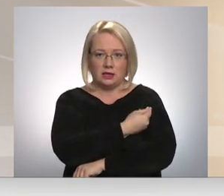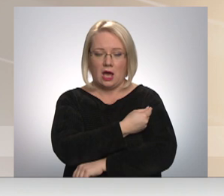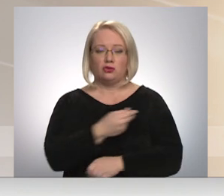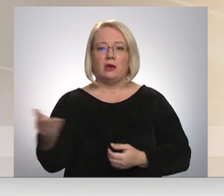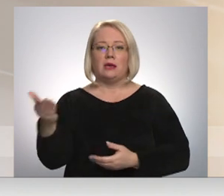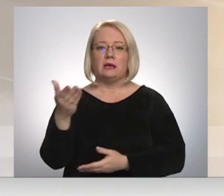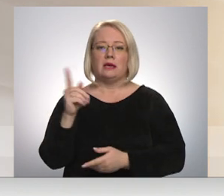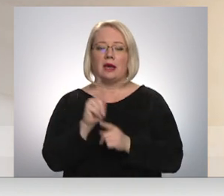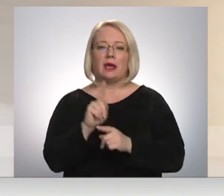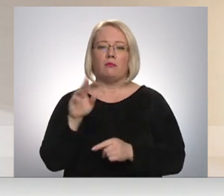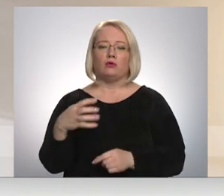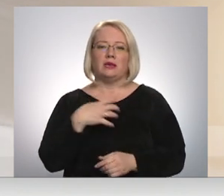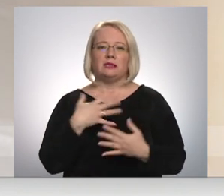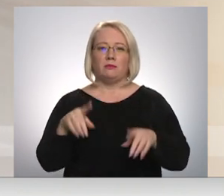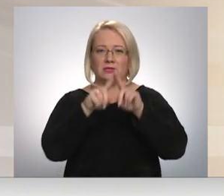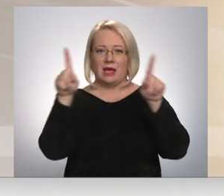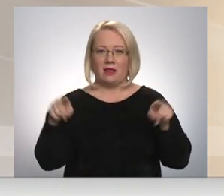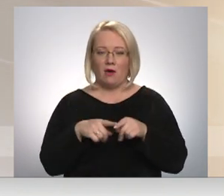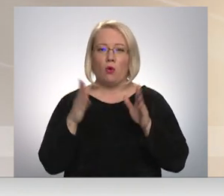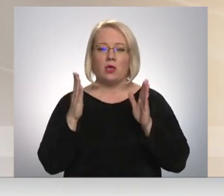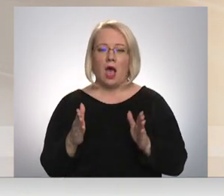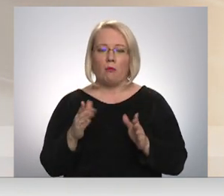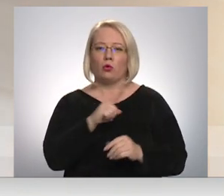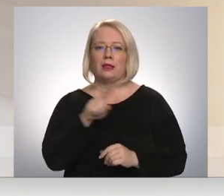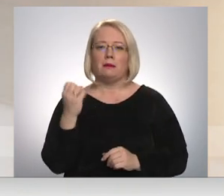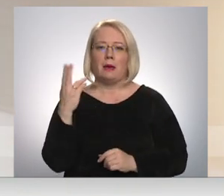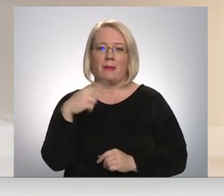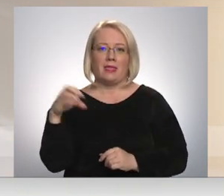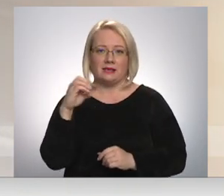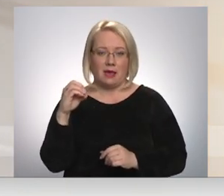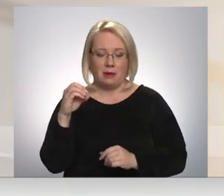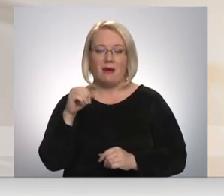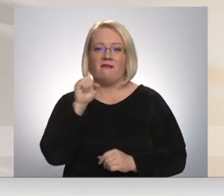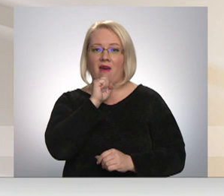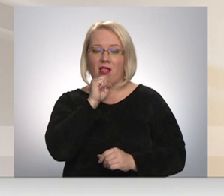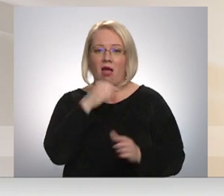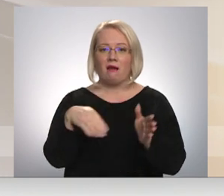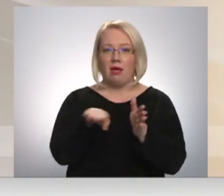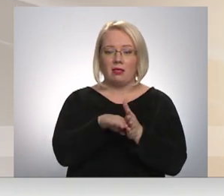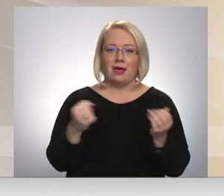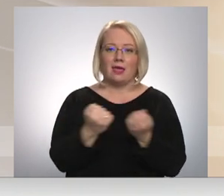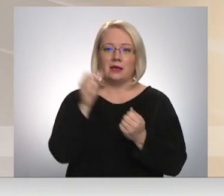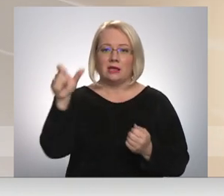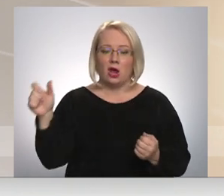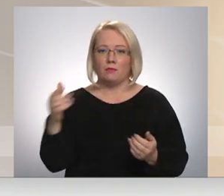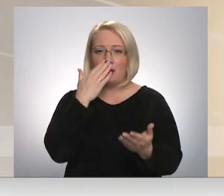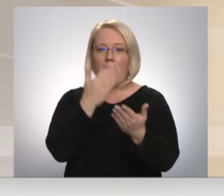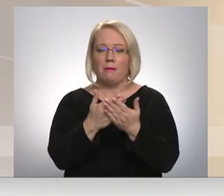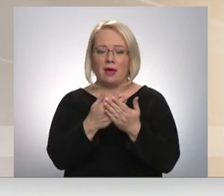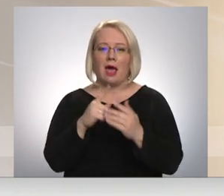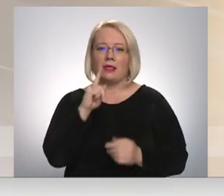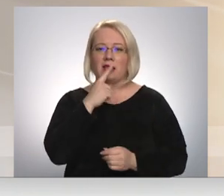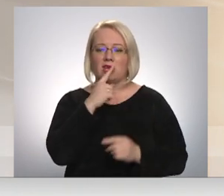Sadarbība spējīgs certifikāts jāiegūst līdz 15. decembrim. Līdz tam klātienē strādājošiem jāuzrāda testēšanas certifikāts.